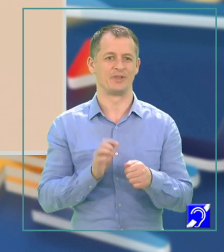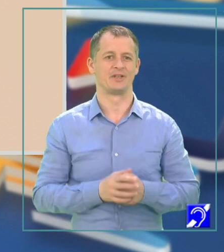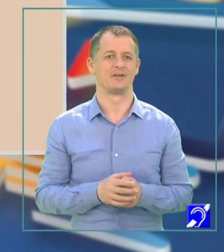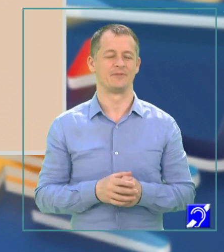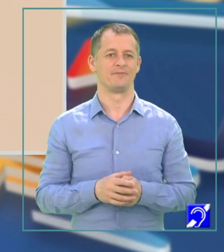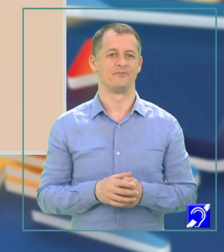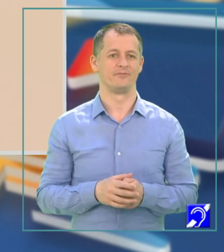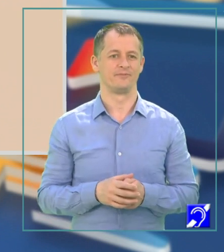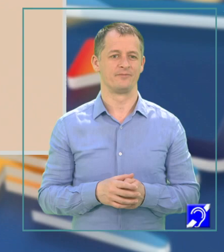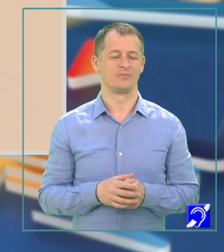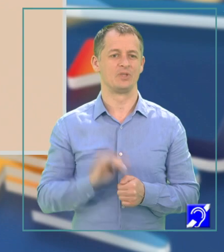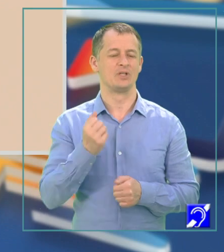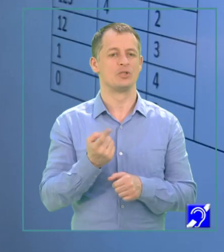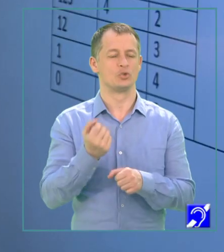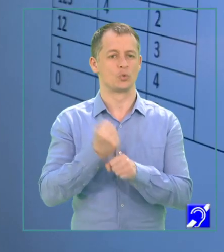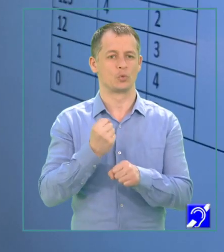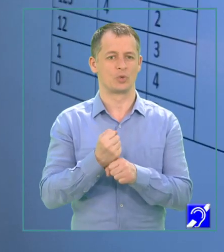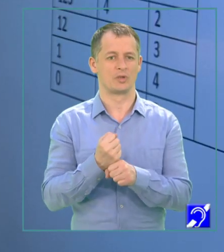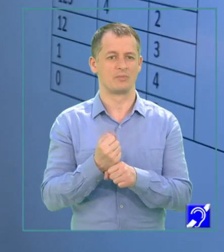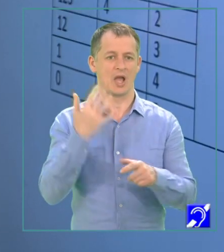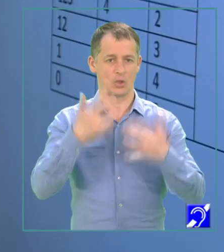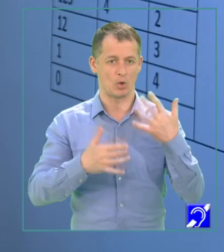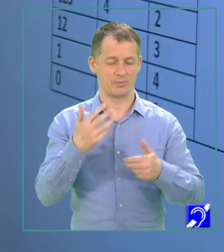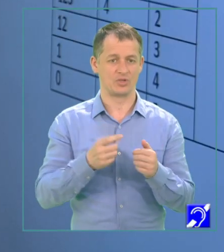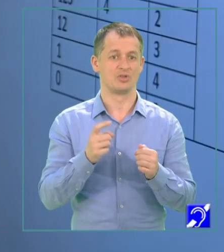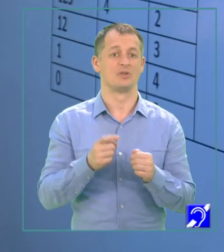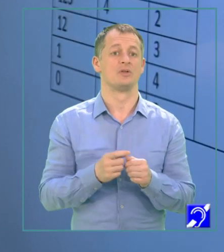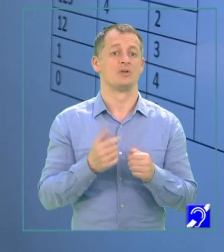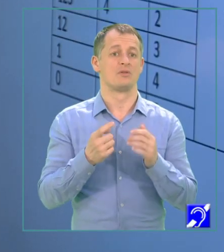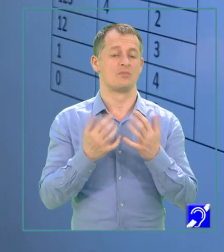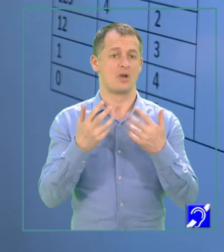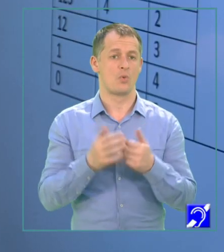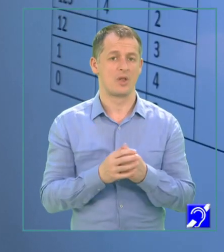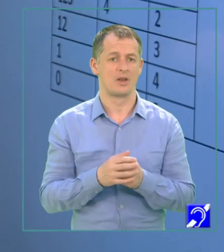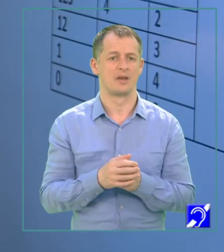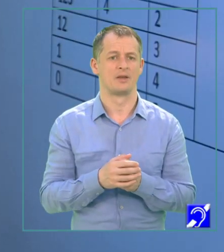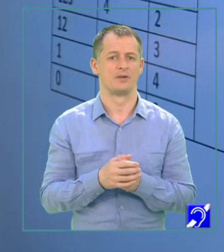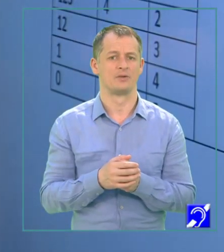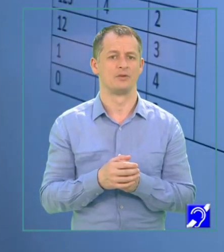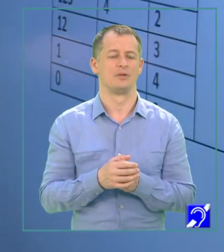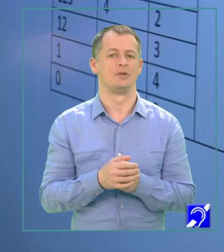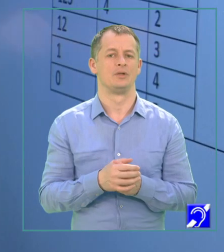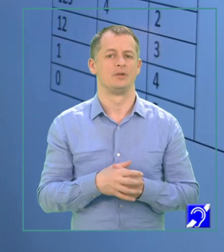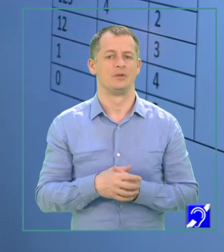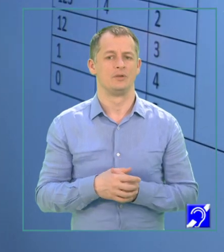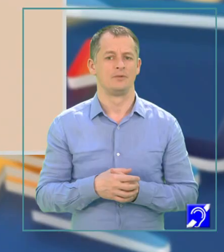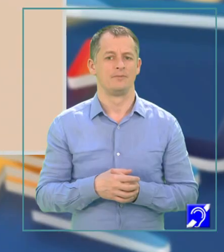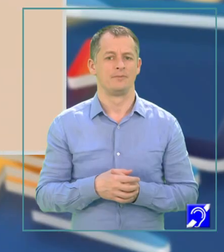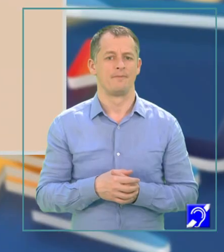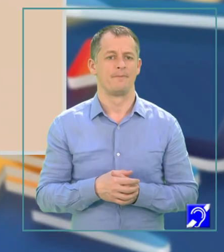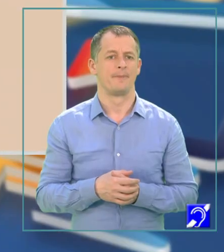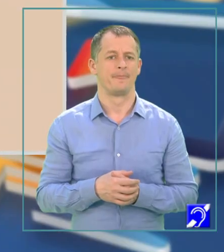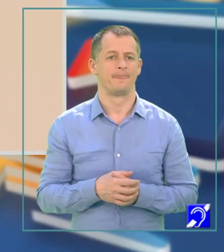structura algoritmului privind suma cifrelor este calcularea și afișarea numărului de cifre ale unui număr. Am